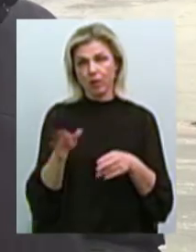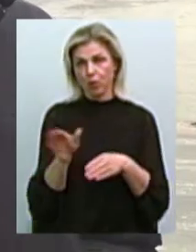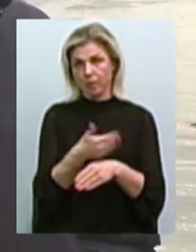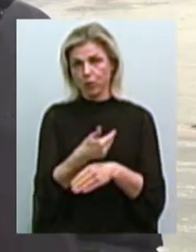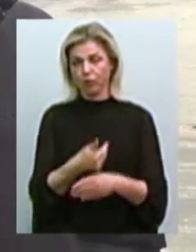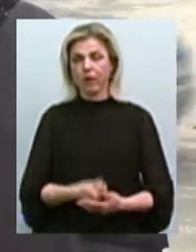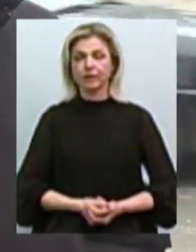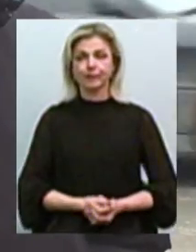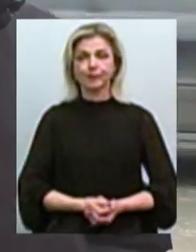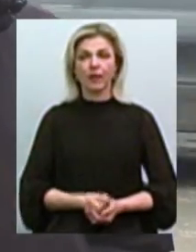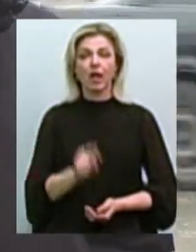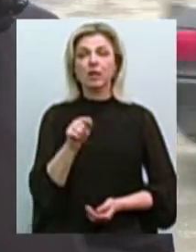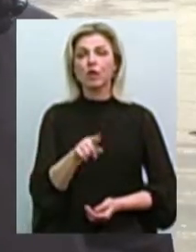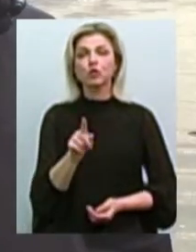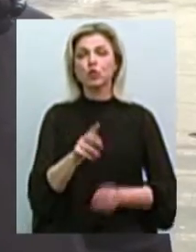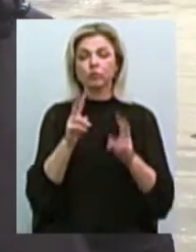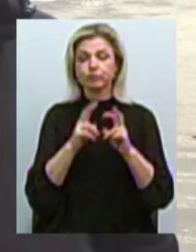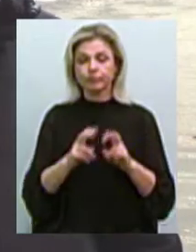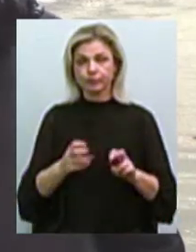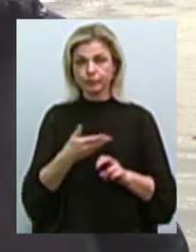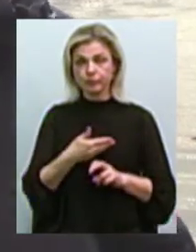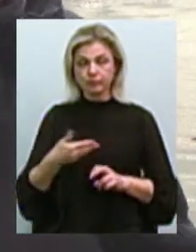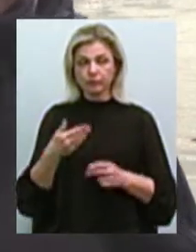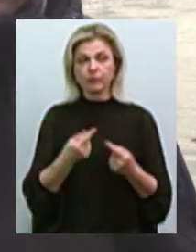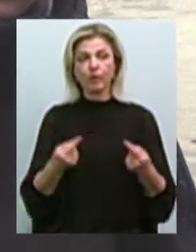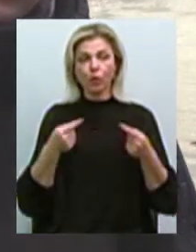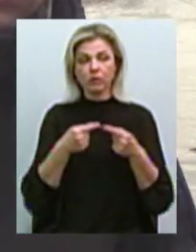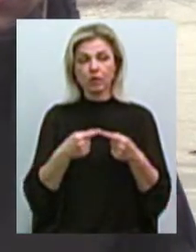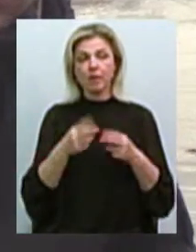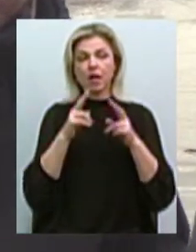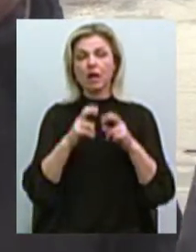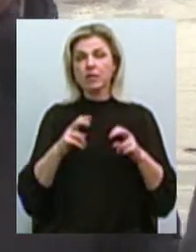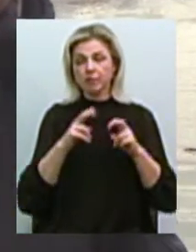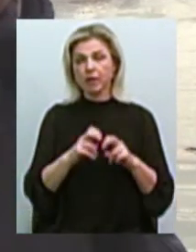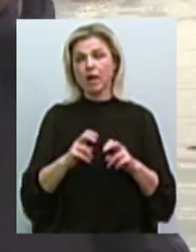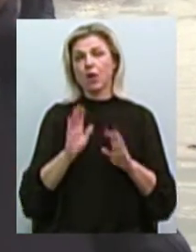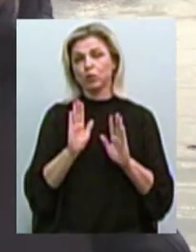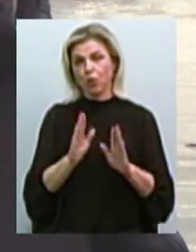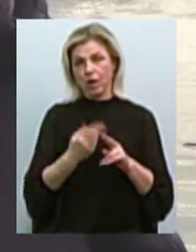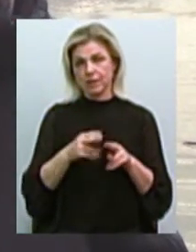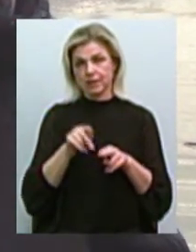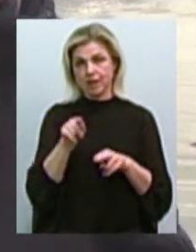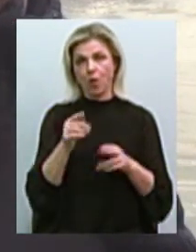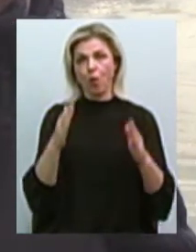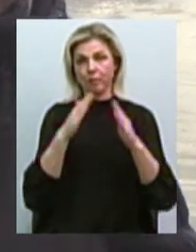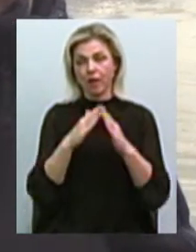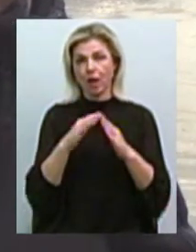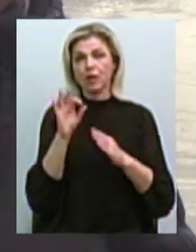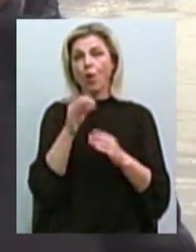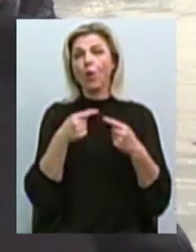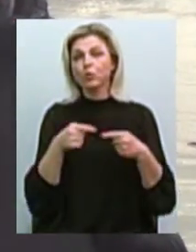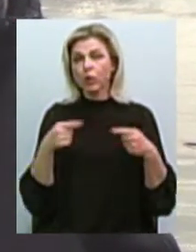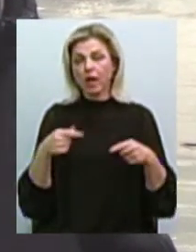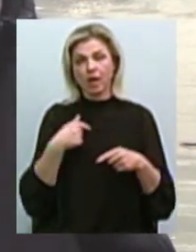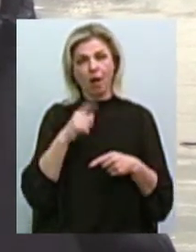Те, що досліджувалося нами, ну, в конкретному випадку, ми розглядаємо тільки цей об'єкт. Щодо інших, я поки що сказати